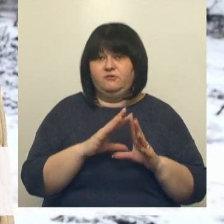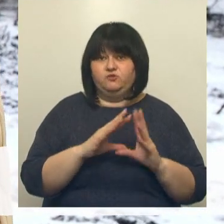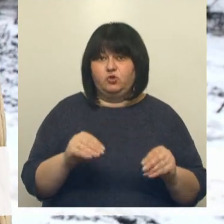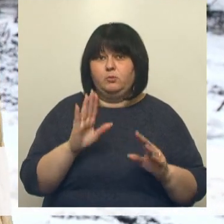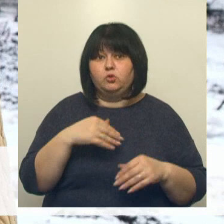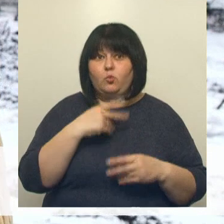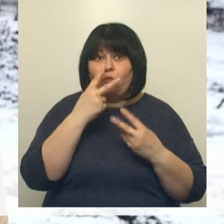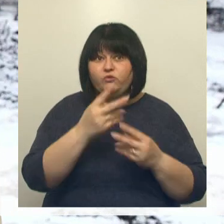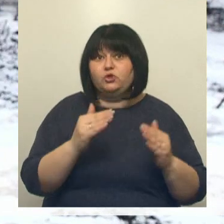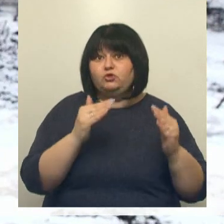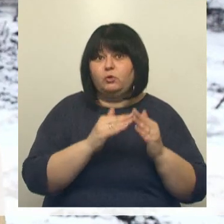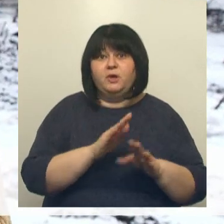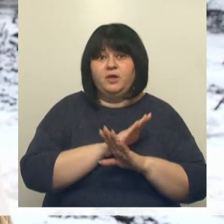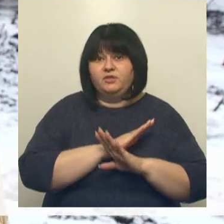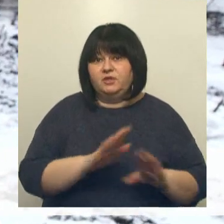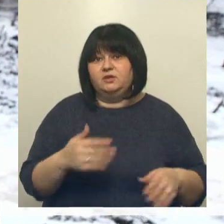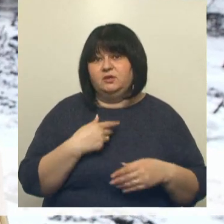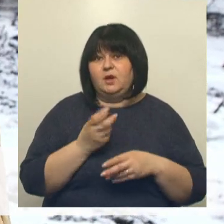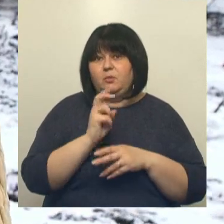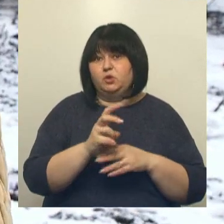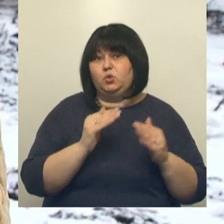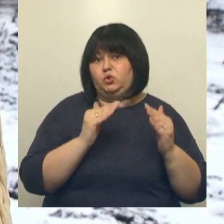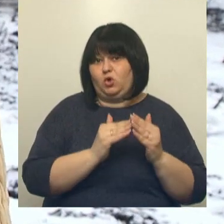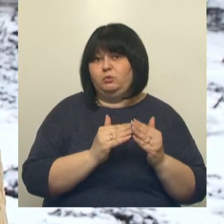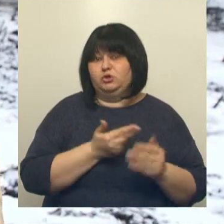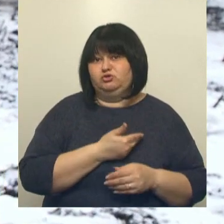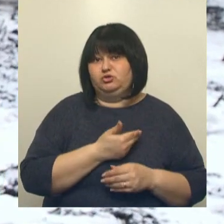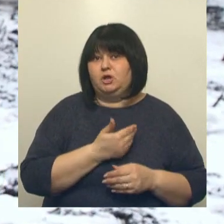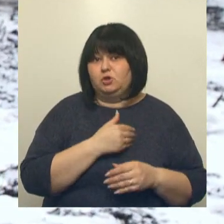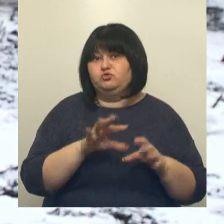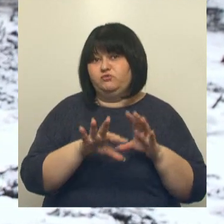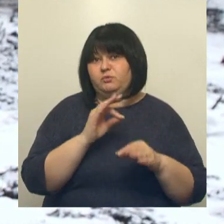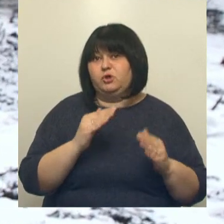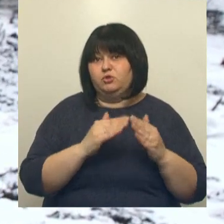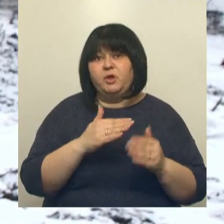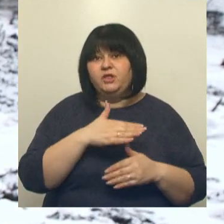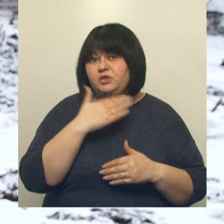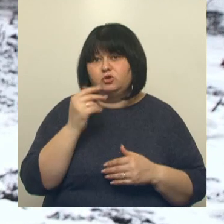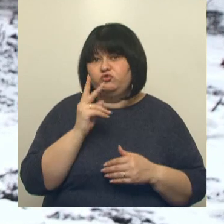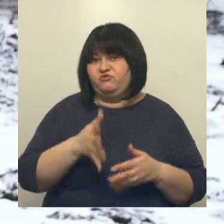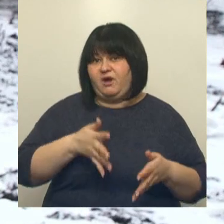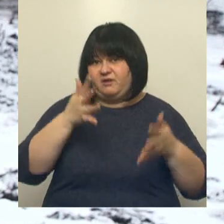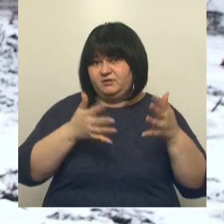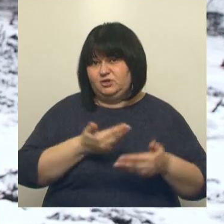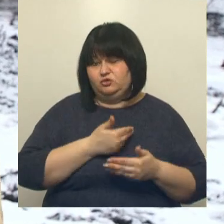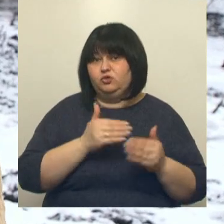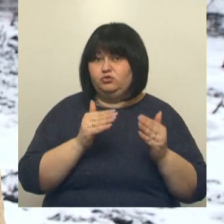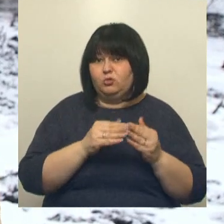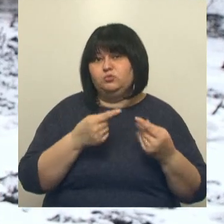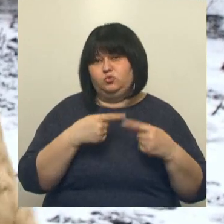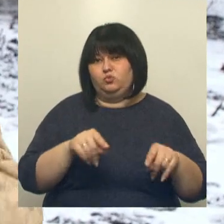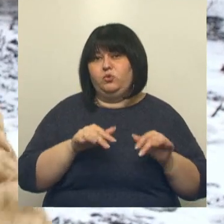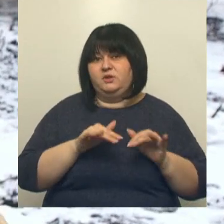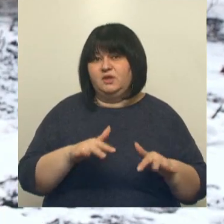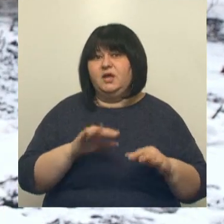Потом увидела домик и все. Думаю, нет, пойду я в домик. Все, буду выбирать домик. Я не хочу в квартире. В домике другое дело.